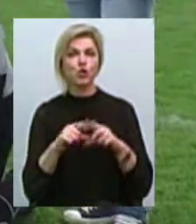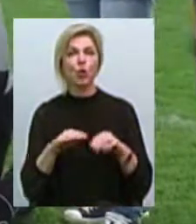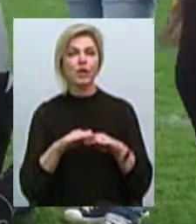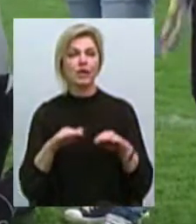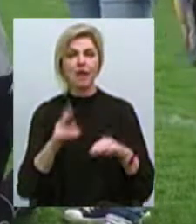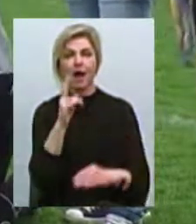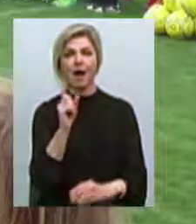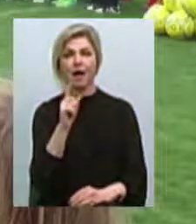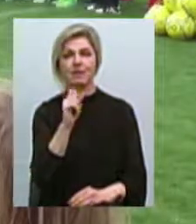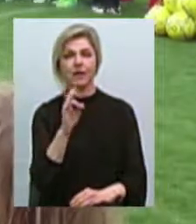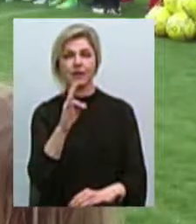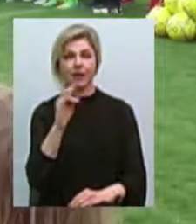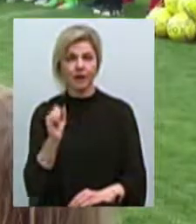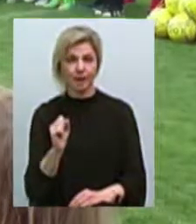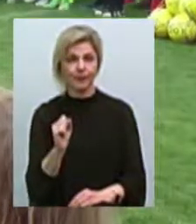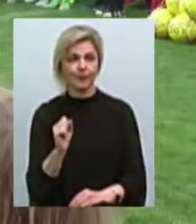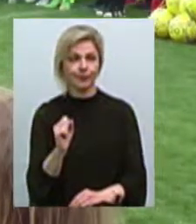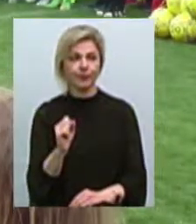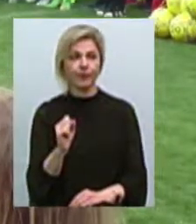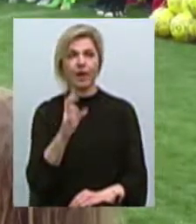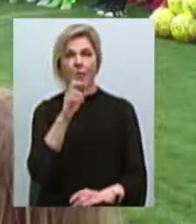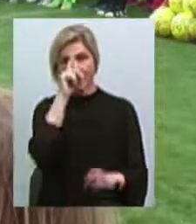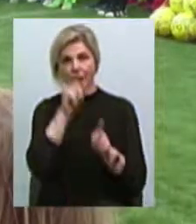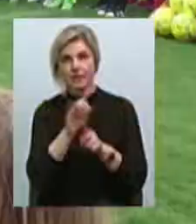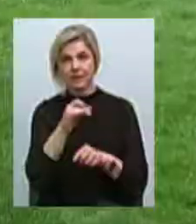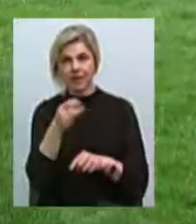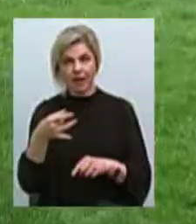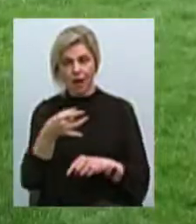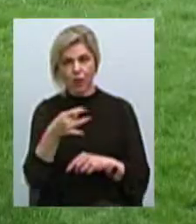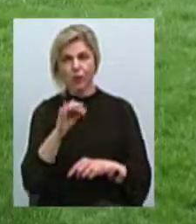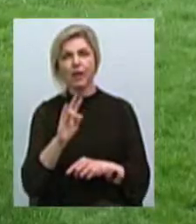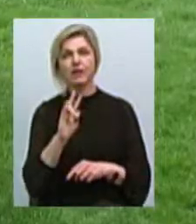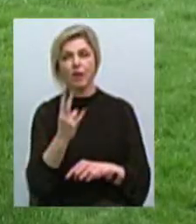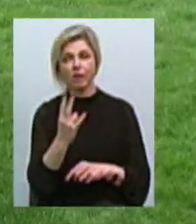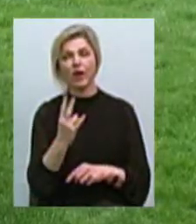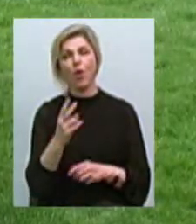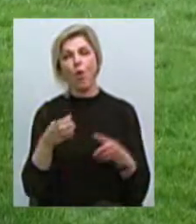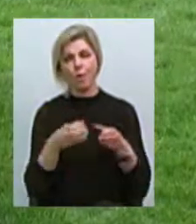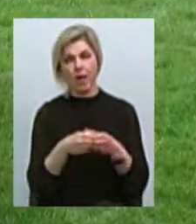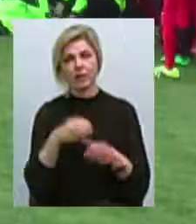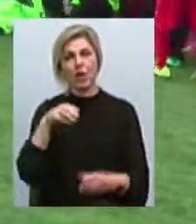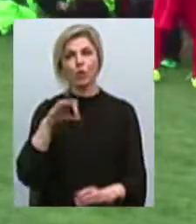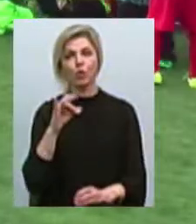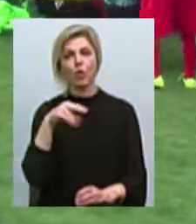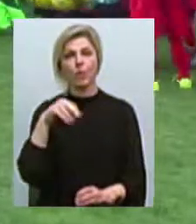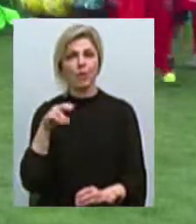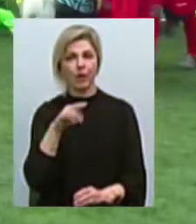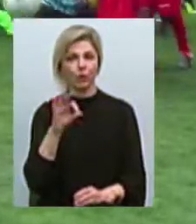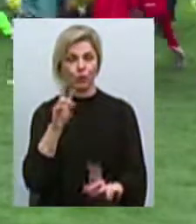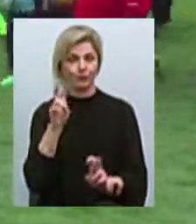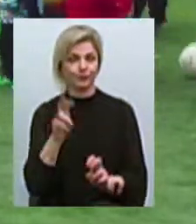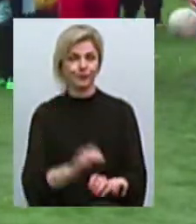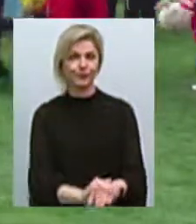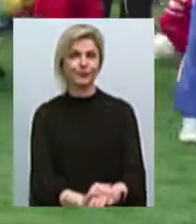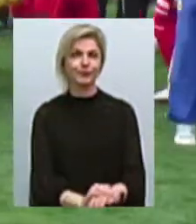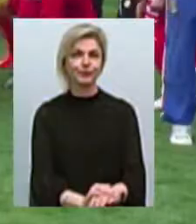школи Казанки, дитячо-юнацької спортивної школи Братського і Миколаївська команда Торпедо. Олександр Грейсь, Василь Фільмон. Новини на